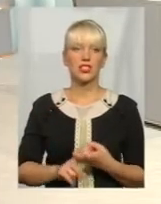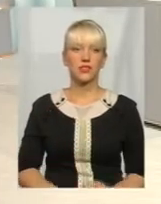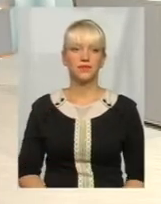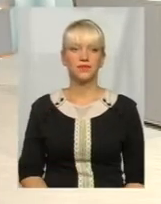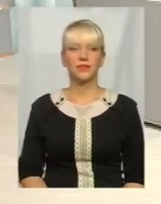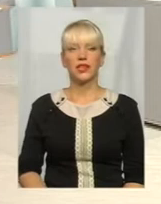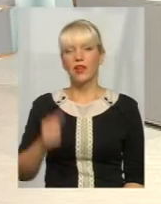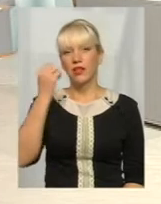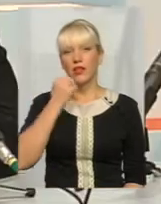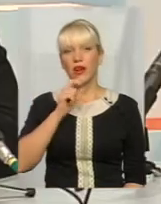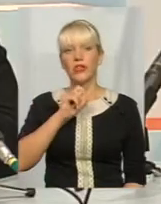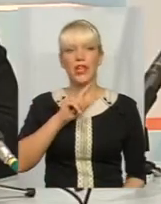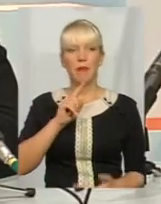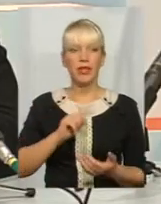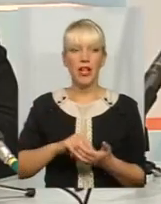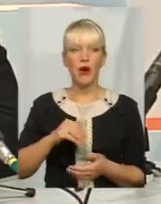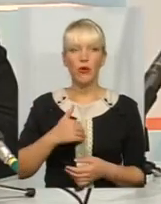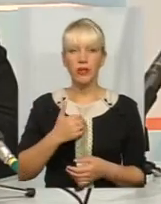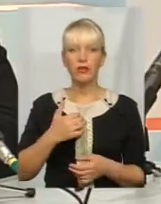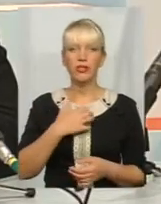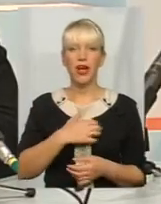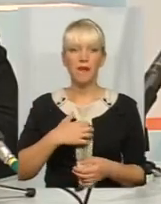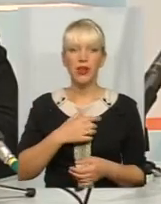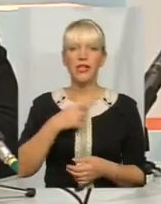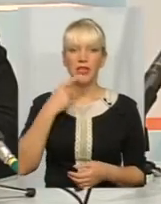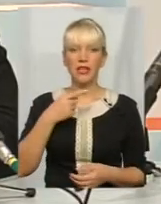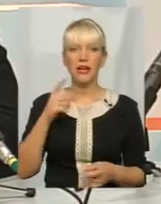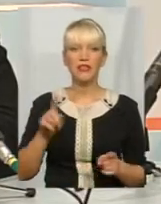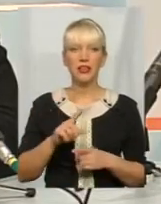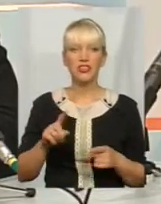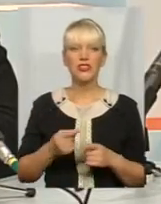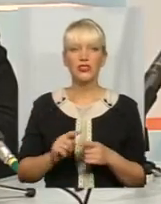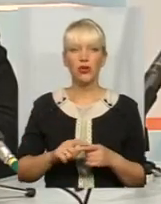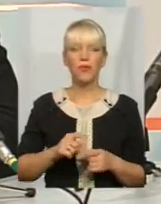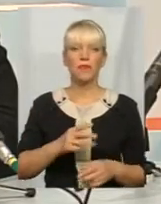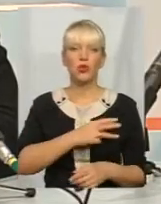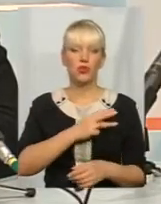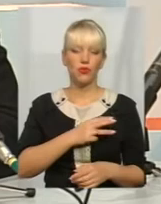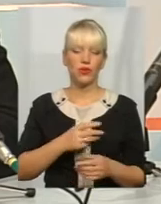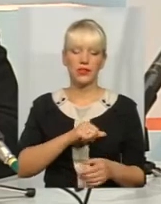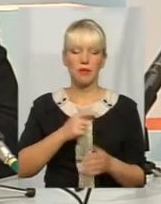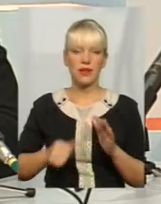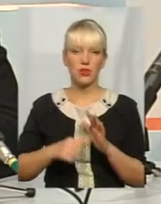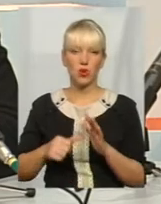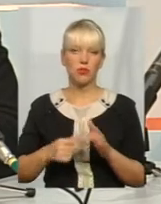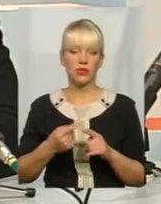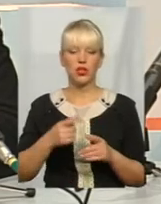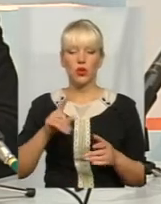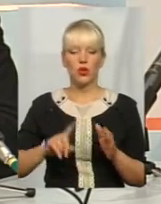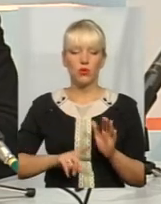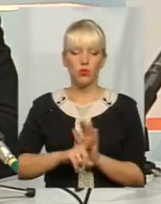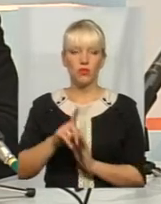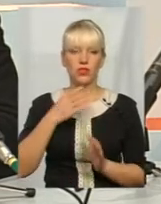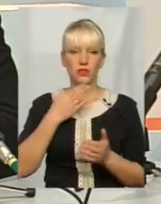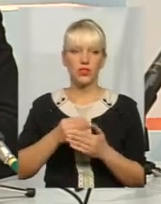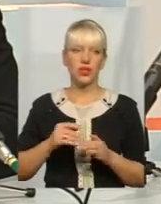Дякую за питання. Хочу насамперед сказати, що мотивація безробітник до започаткування власної справи – це є однією